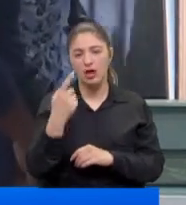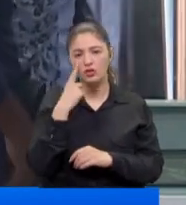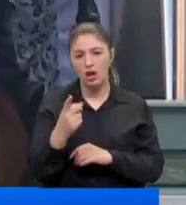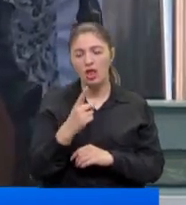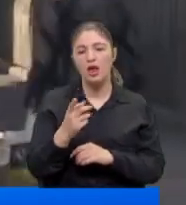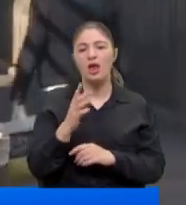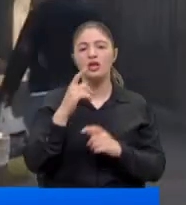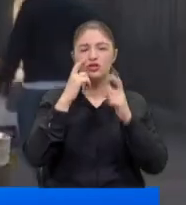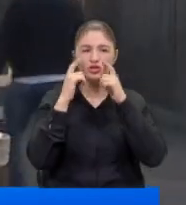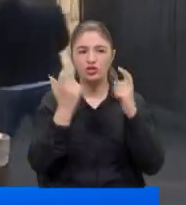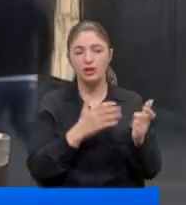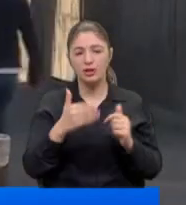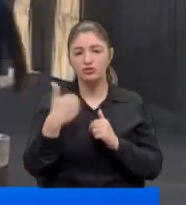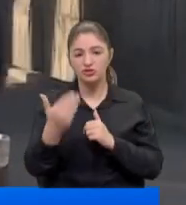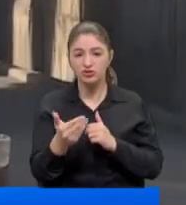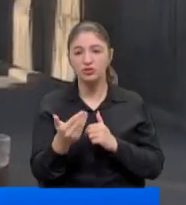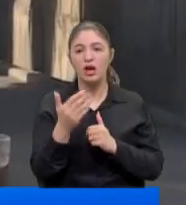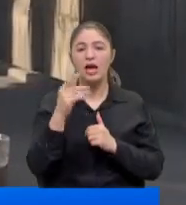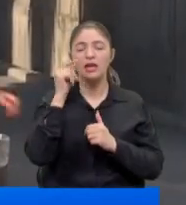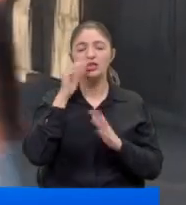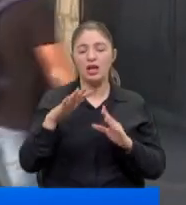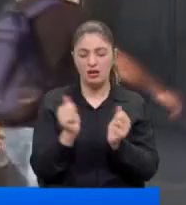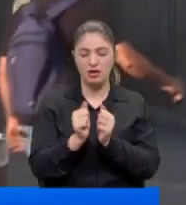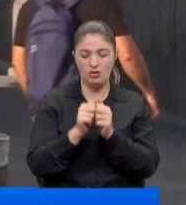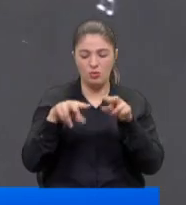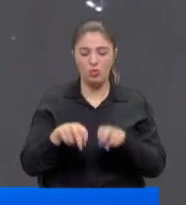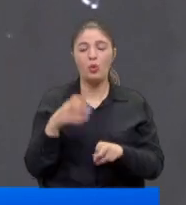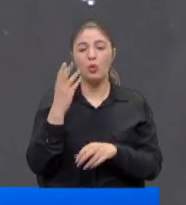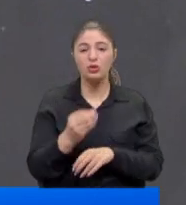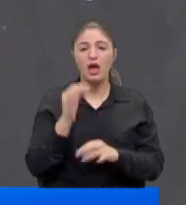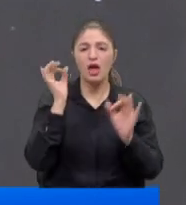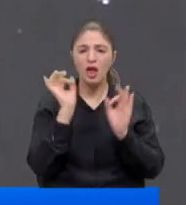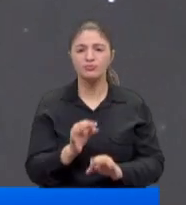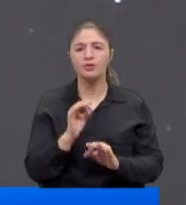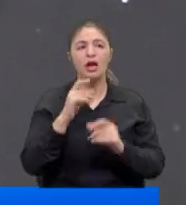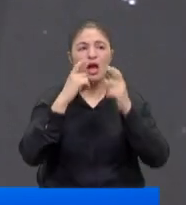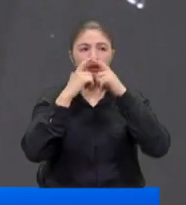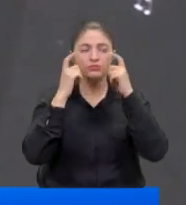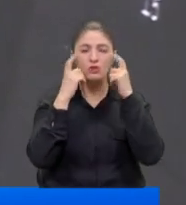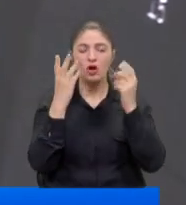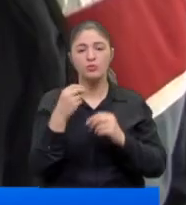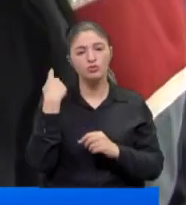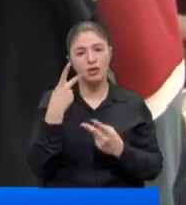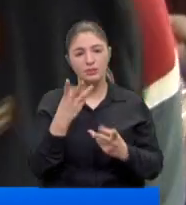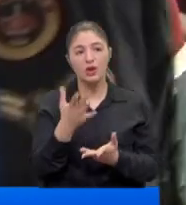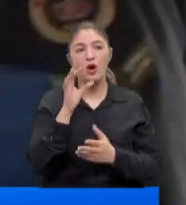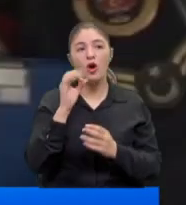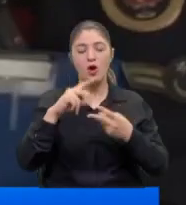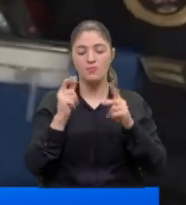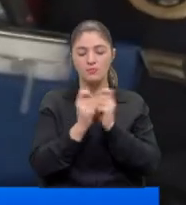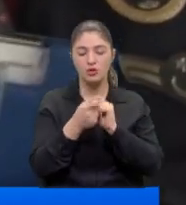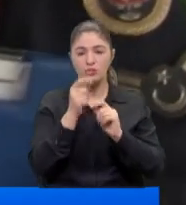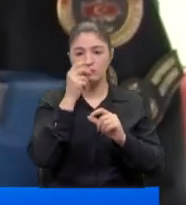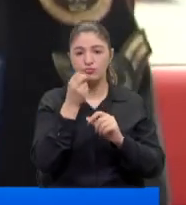çıkarmak dışında kişilerle yan yana dururken sürekli takmak düşünülebilir. Omikron